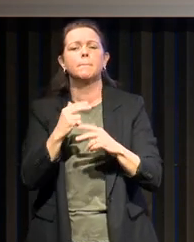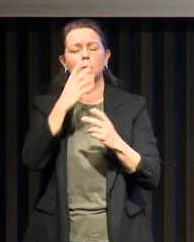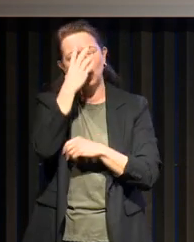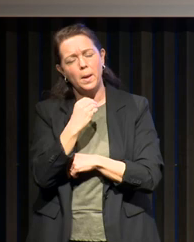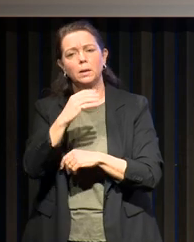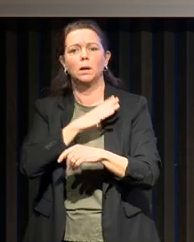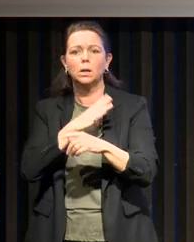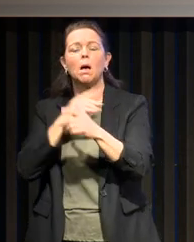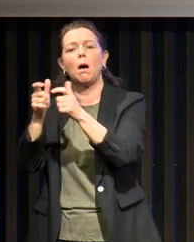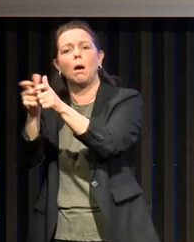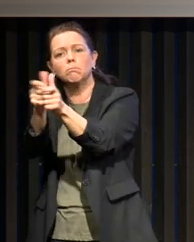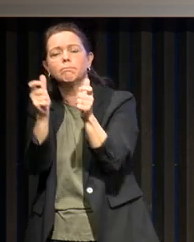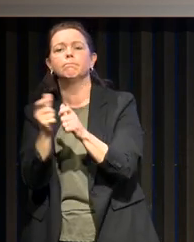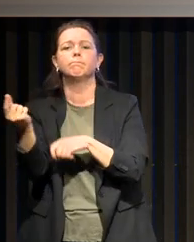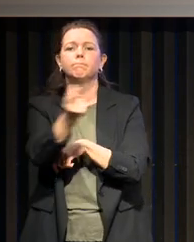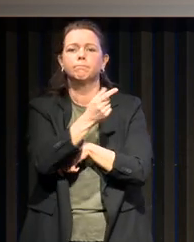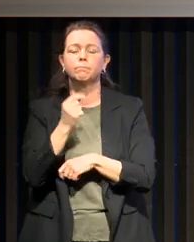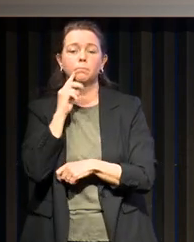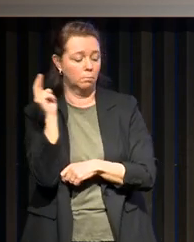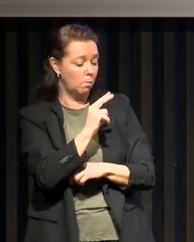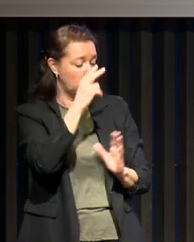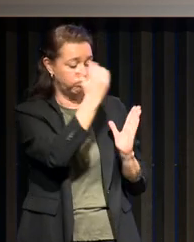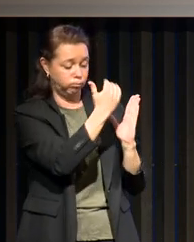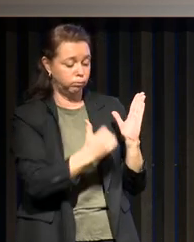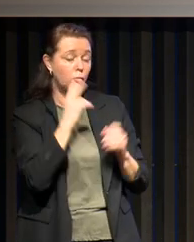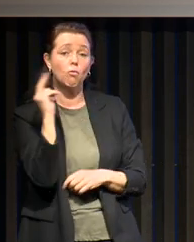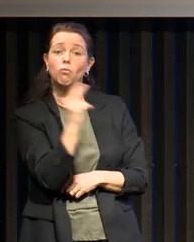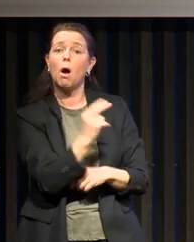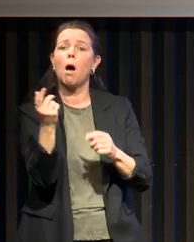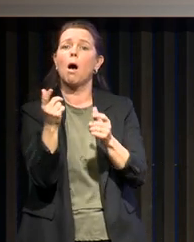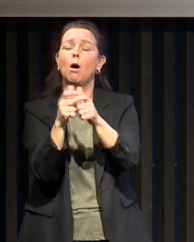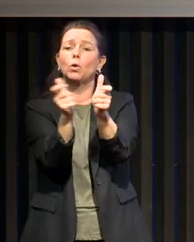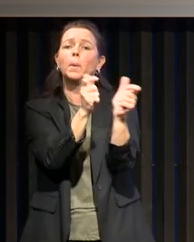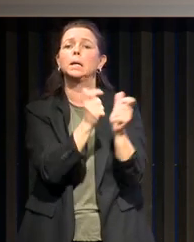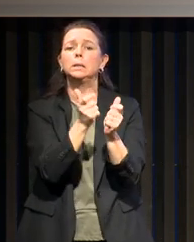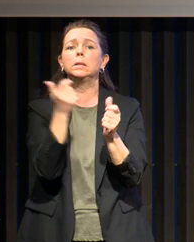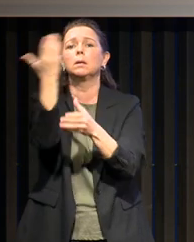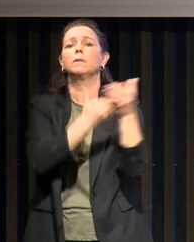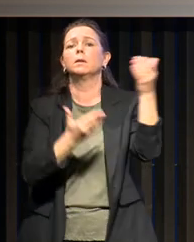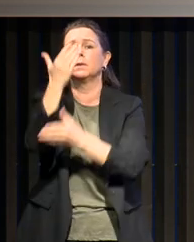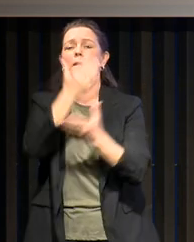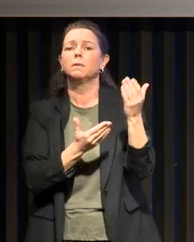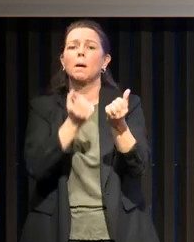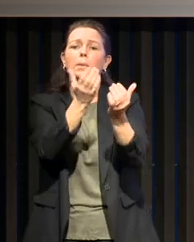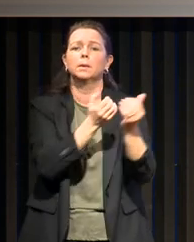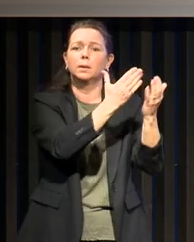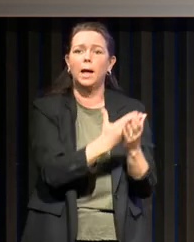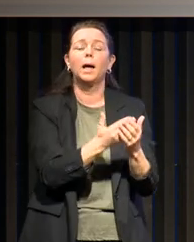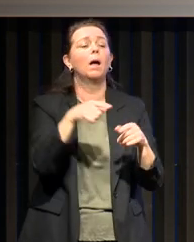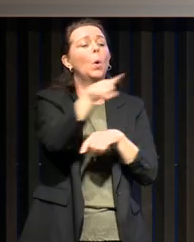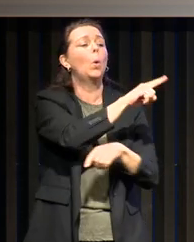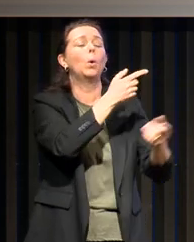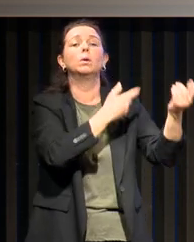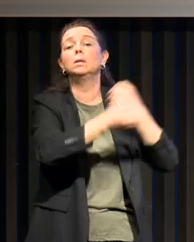Vitale, Bastide, Domer, SOS, Oxygen, Avad, sont mes liens d'intérêt. Certains prestataires sont là dans la salle et en fait, c'est ceux qui viennent me voir après pour me dire que c'est